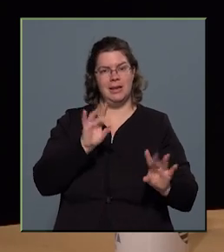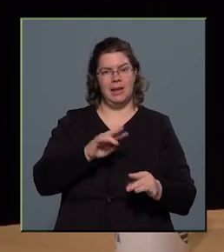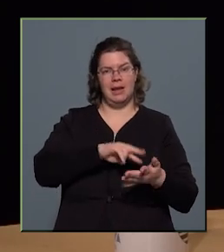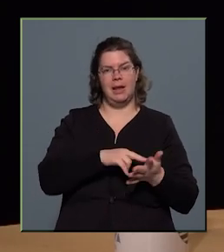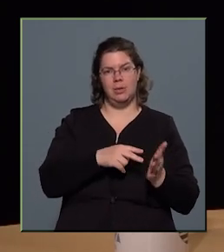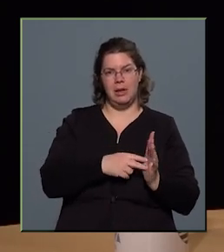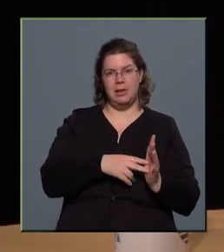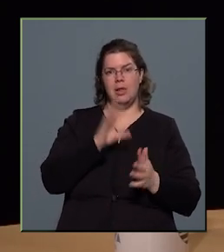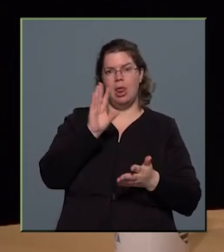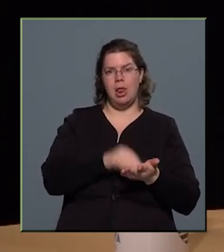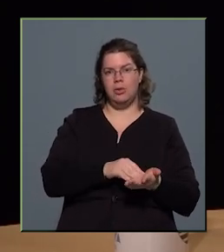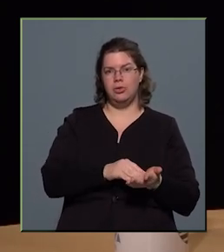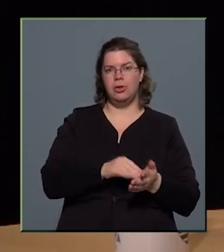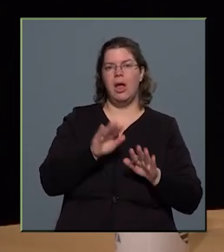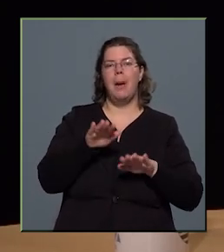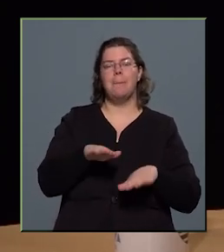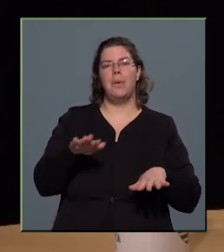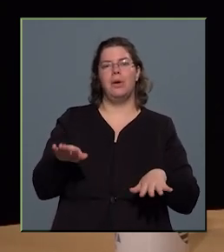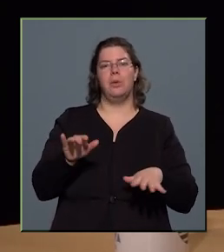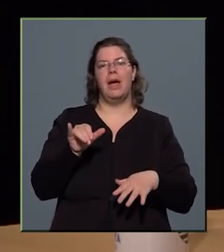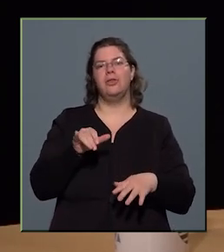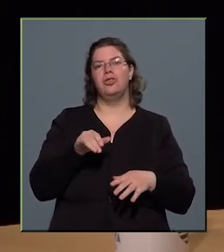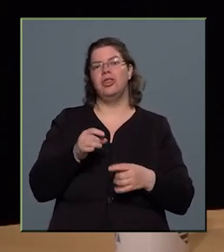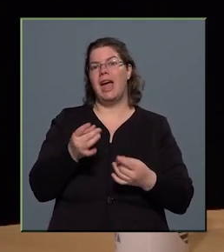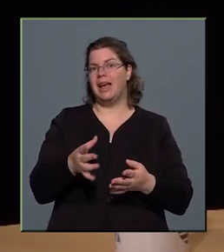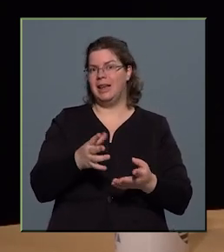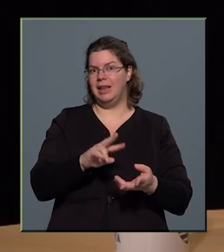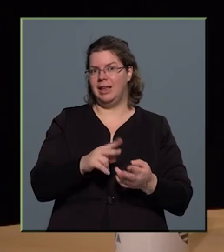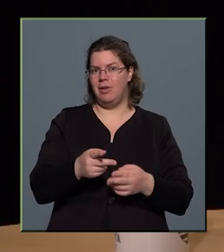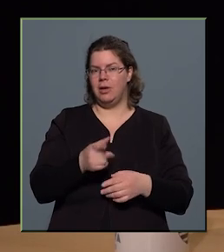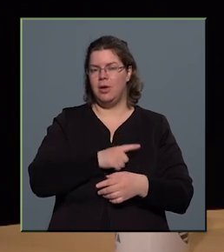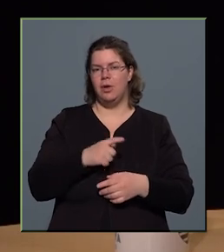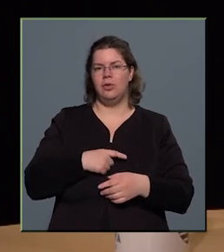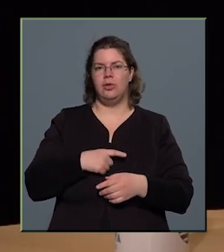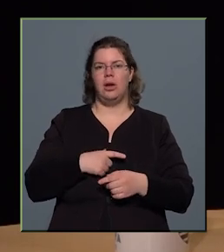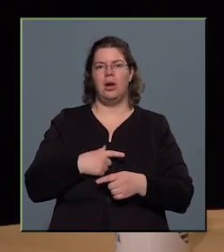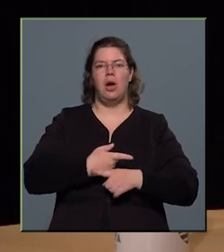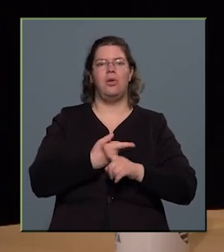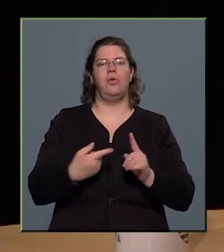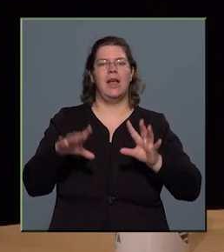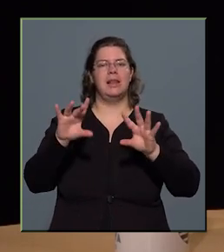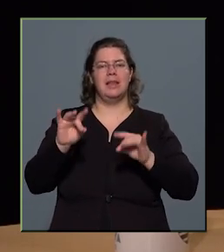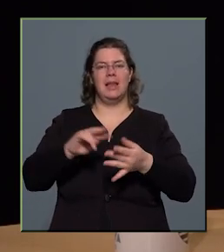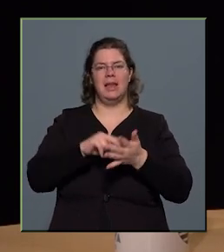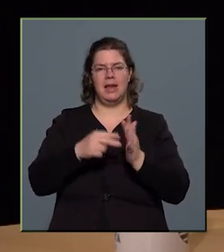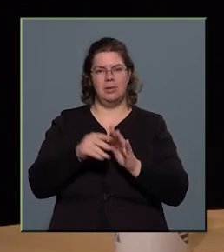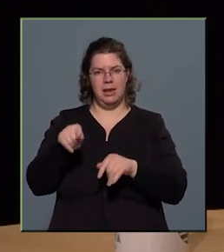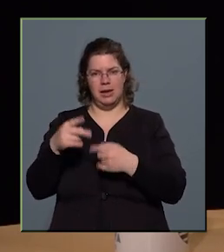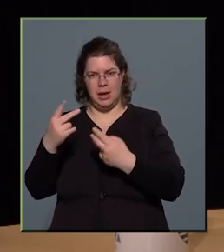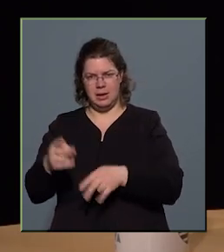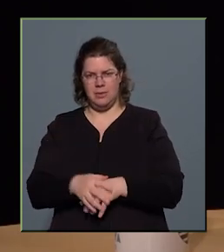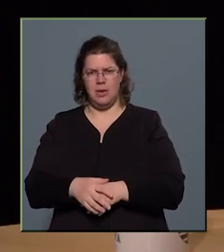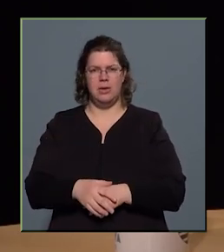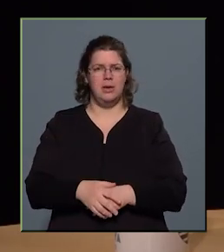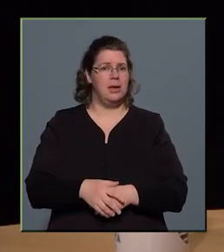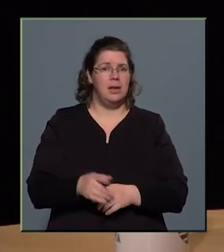lakosként kiváltok egy parkolási engedélyt, akkor az csak a fél tizedik kerületre érvényes. Nem,